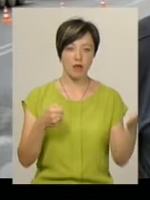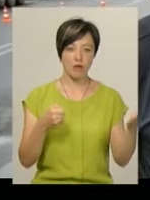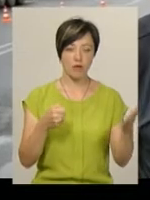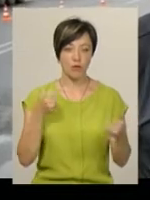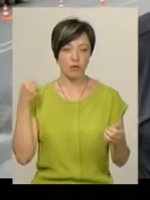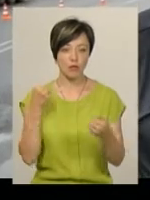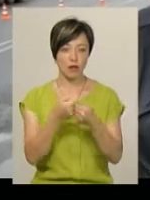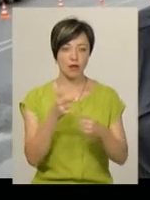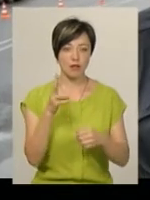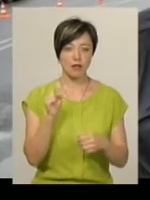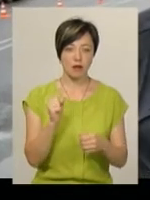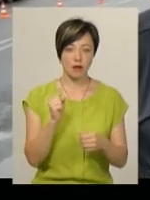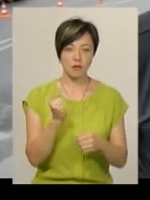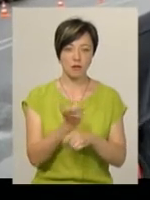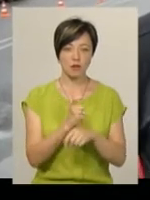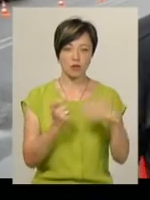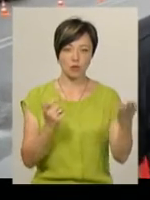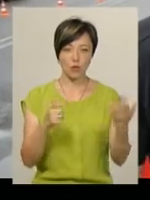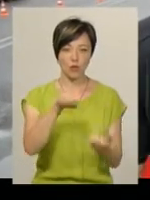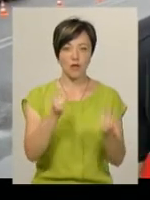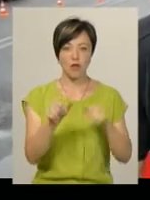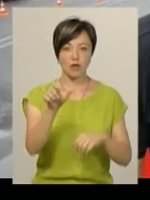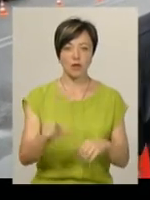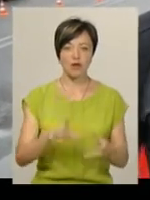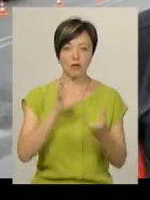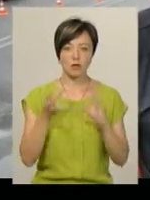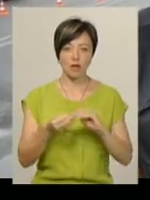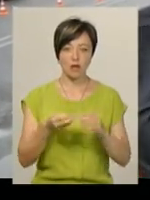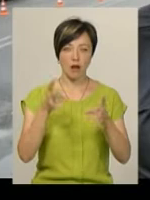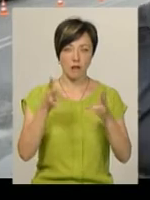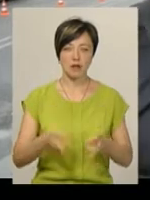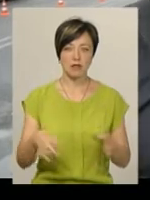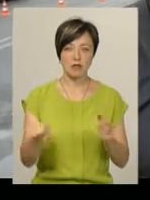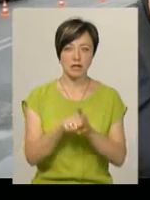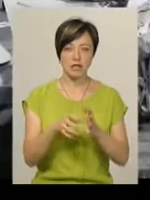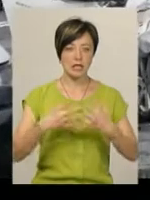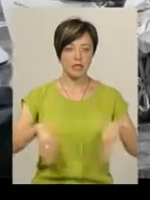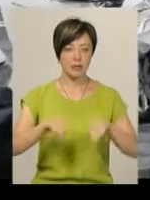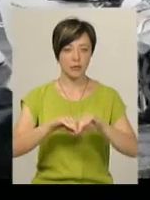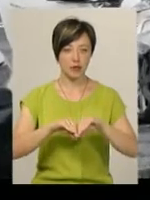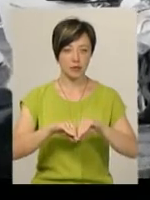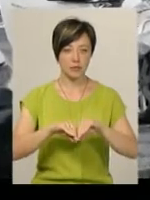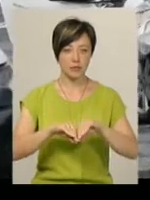прийшовся на сторону водія. Внаслідку дорожньої транспортної угоди загинула сім'я.